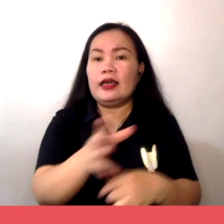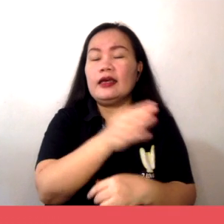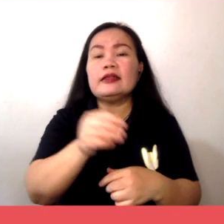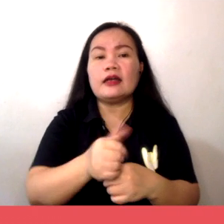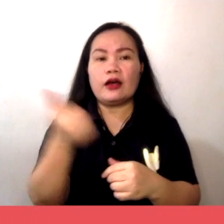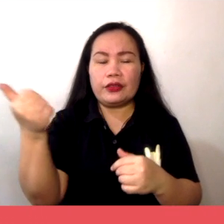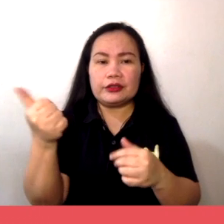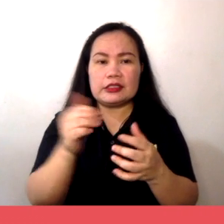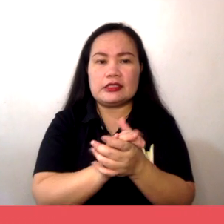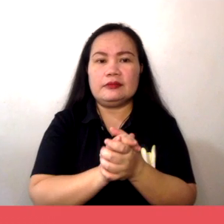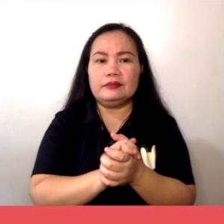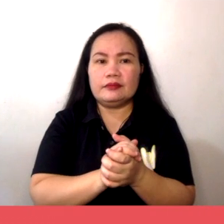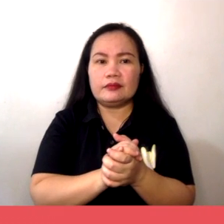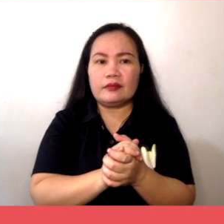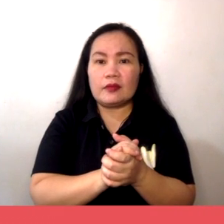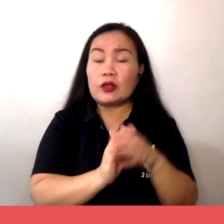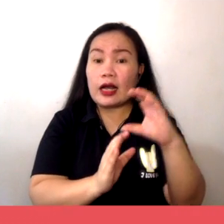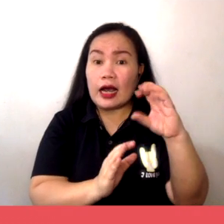pa.